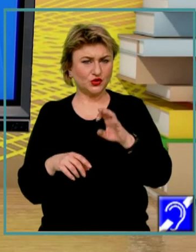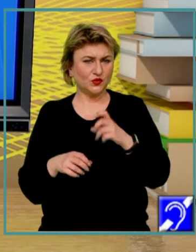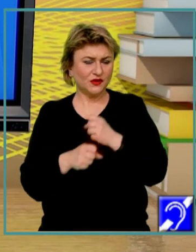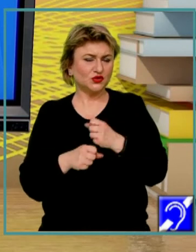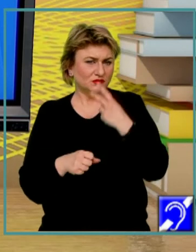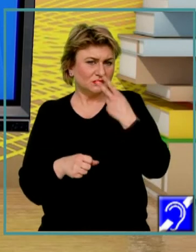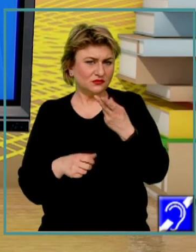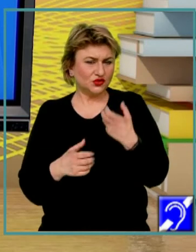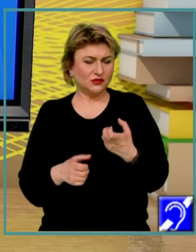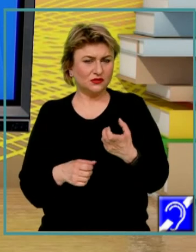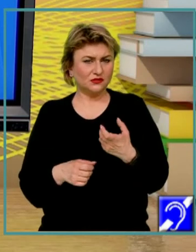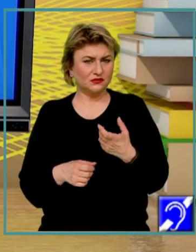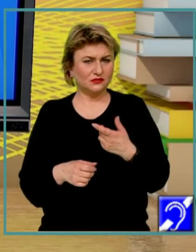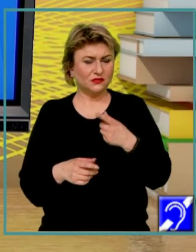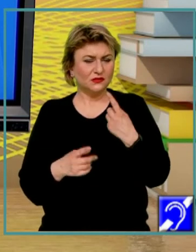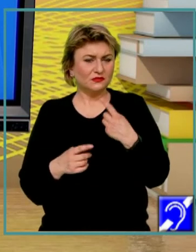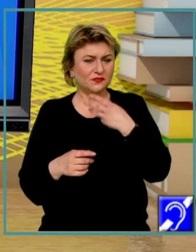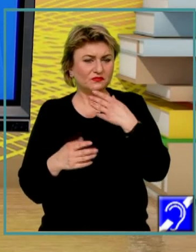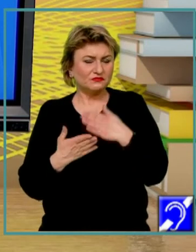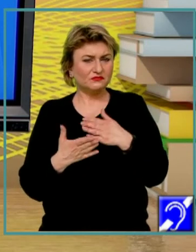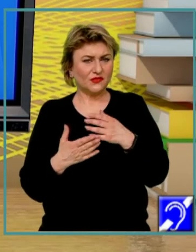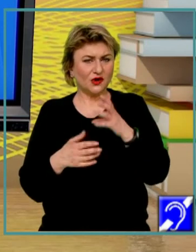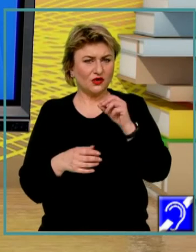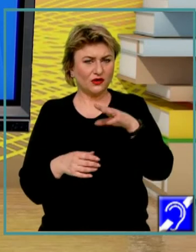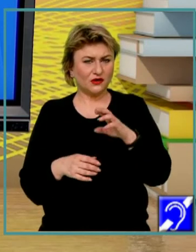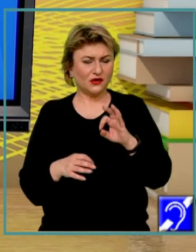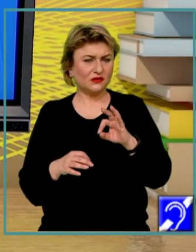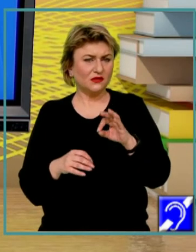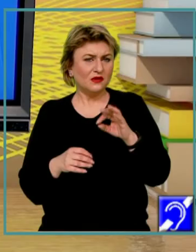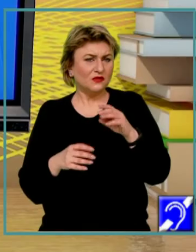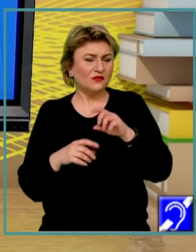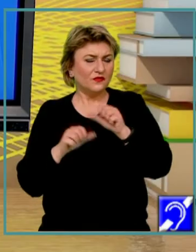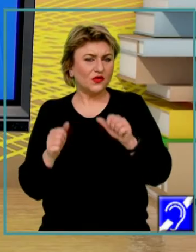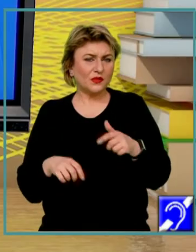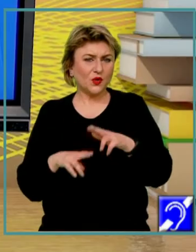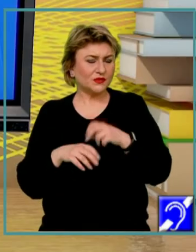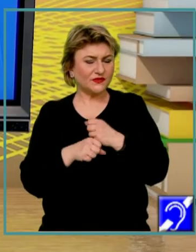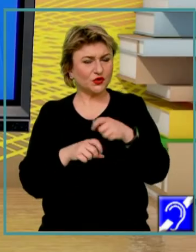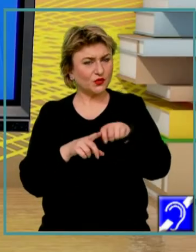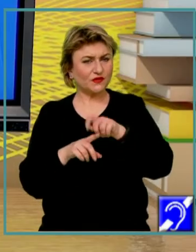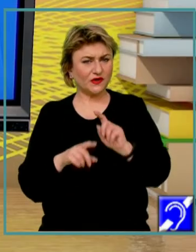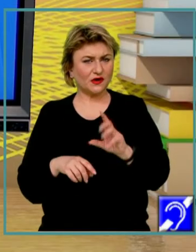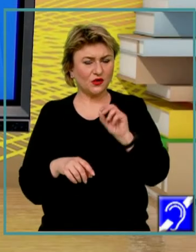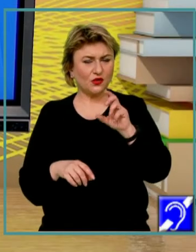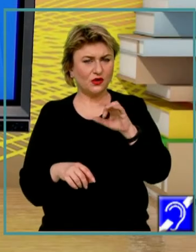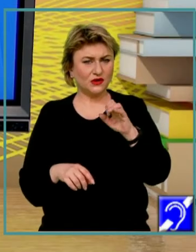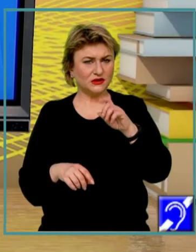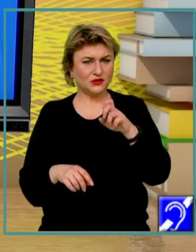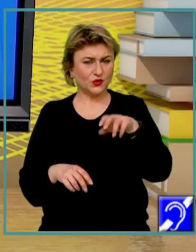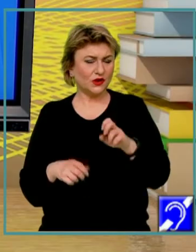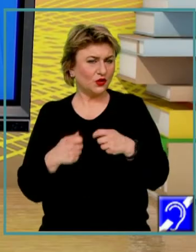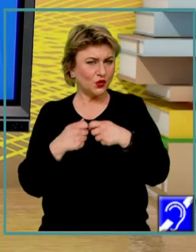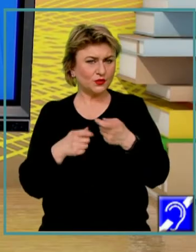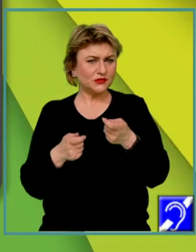ilustrarea, printr-un exemplu concret, a modului în care are loc o modificare a coeziunii în cadrul unui grup